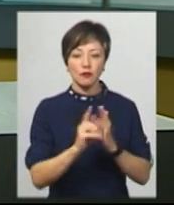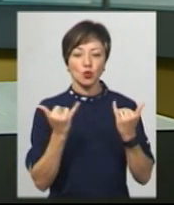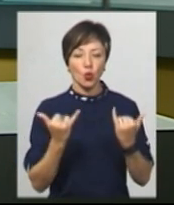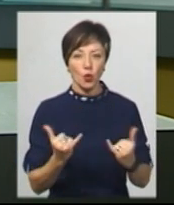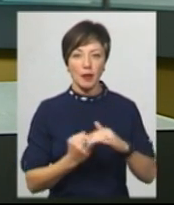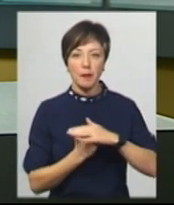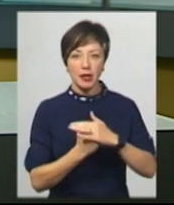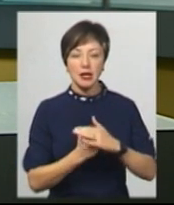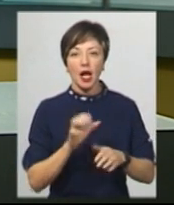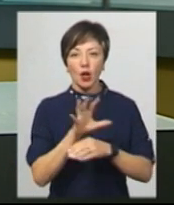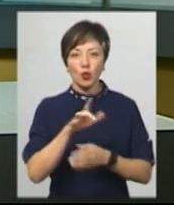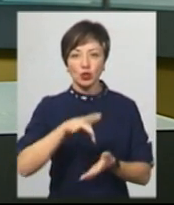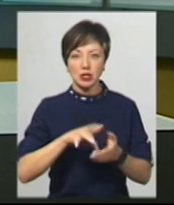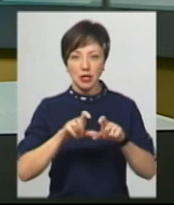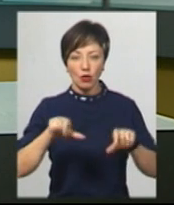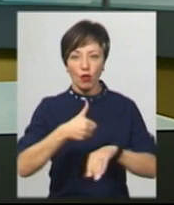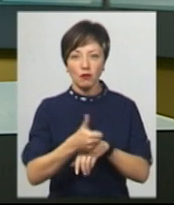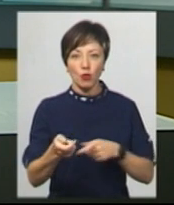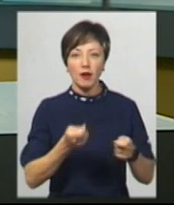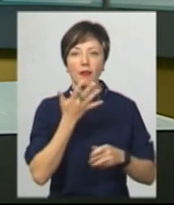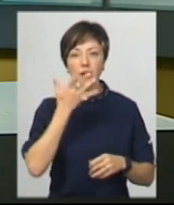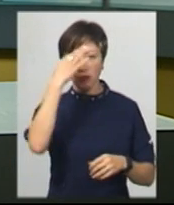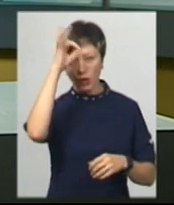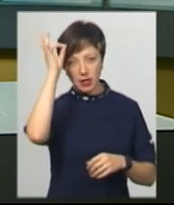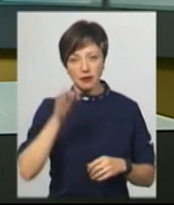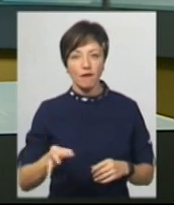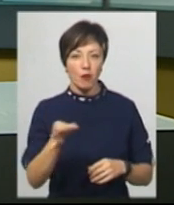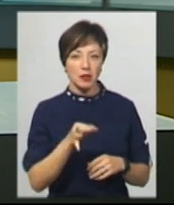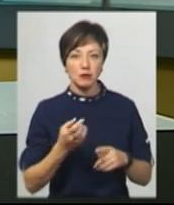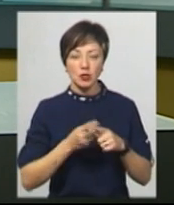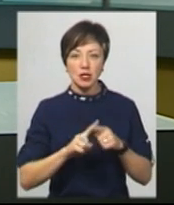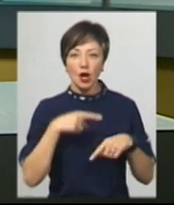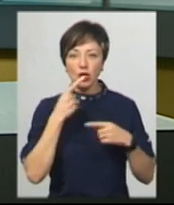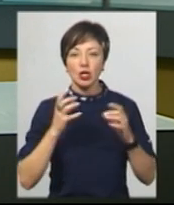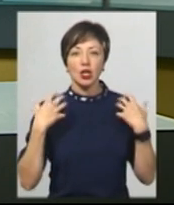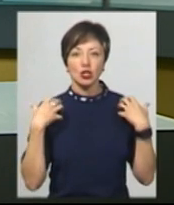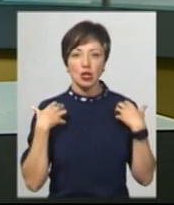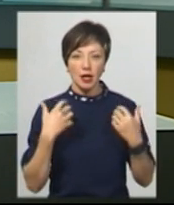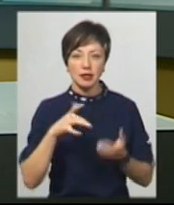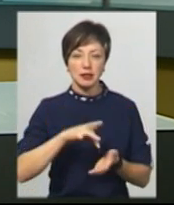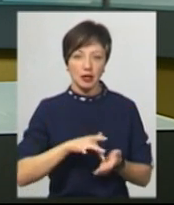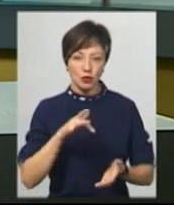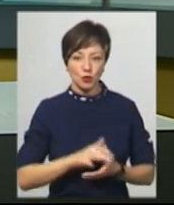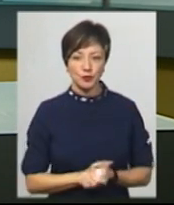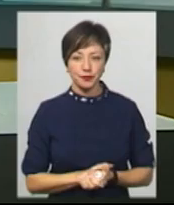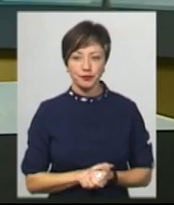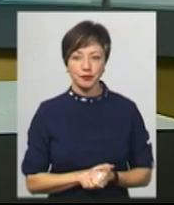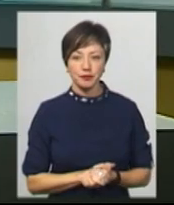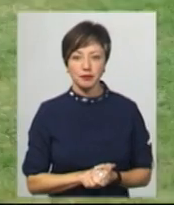сьогодні на базі кінологічного центру головного управління Нацполіції в області. Про це каже начальник кінологічного центру Олексій Дяк.